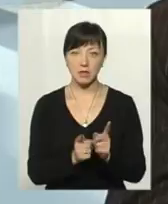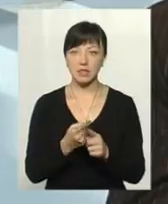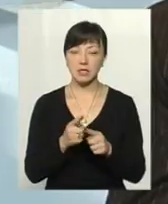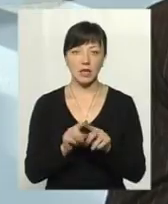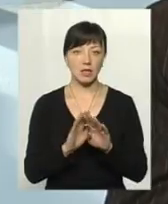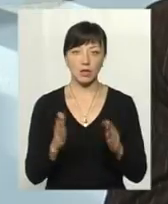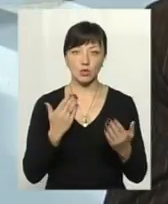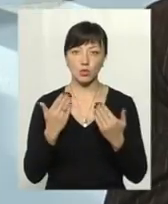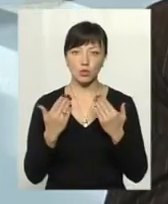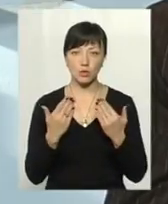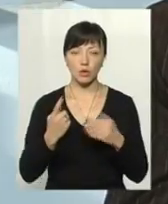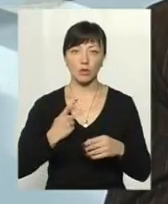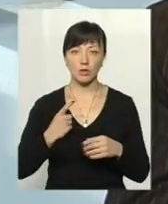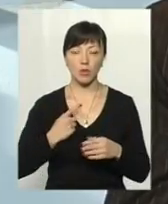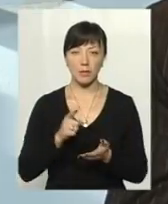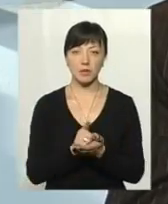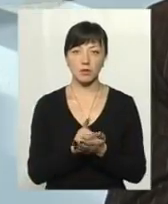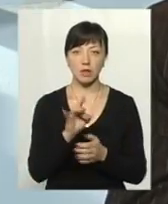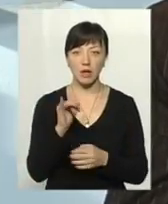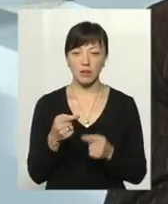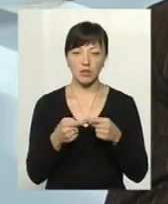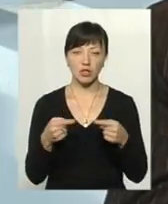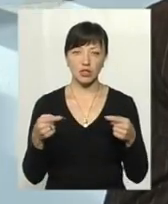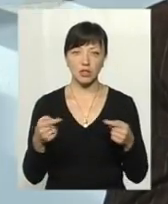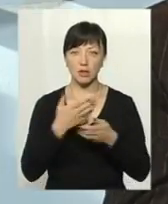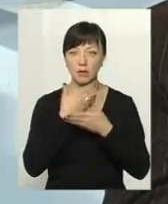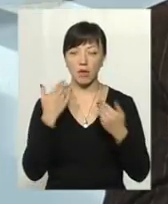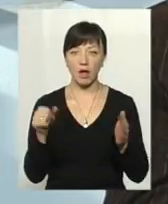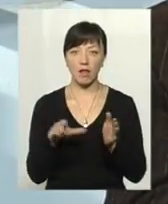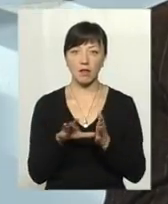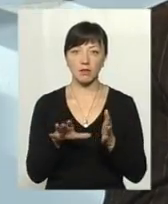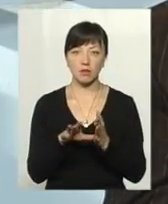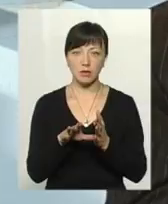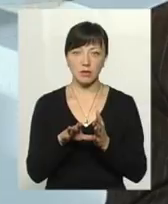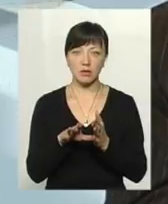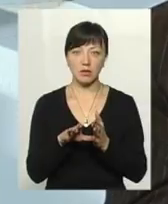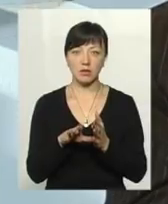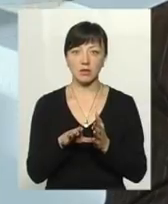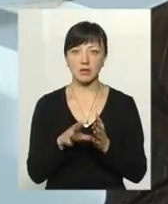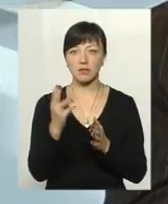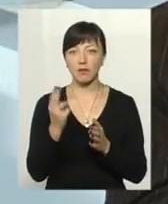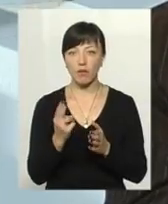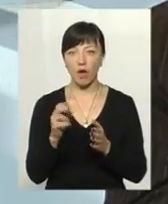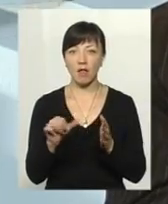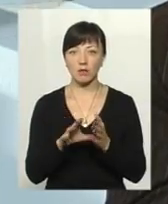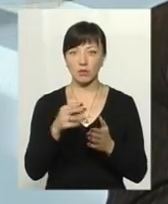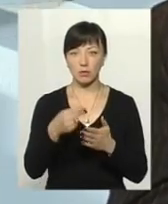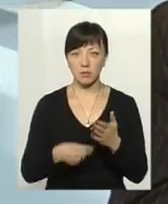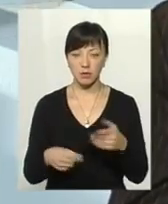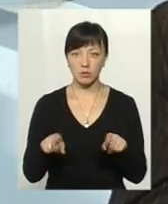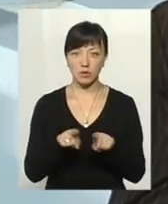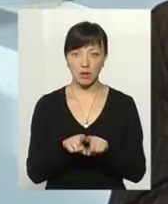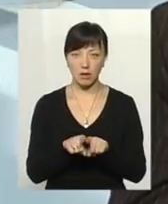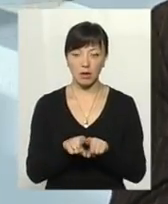стосується таких одиноких пенсіонерів, чи інших, які не мають цифрового, чи електронного підпису, це така умова.